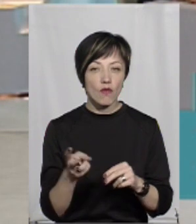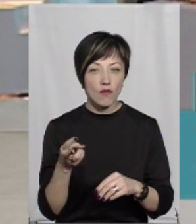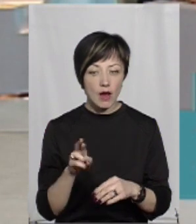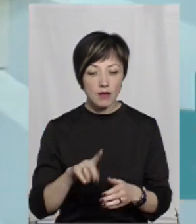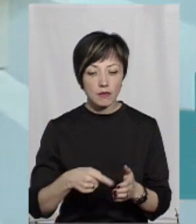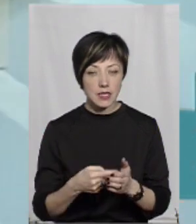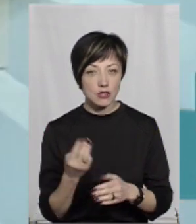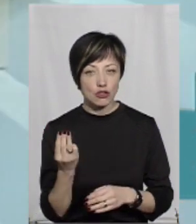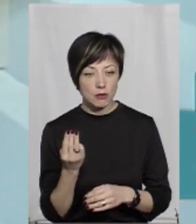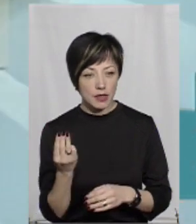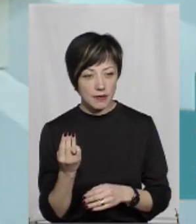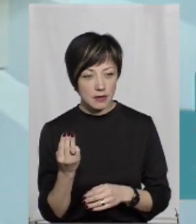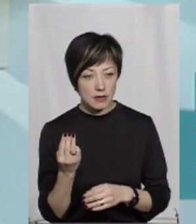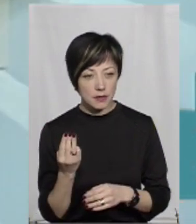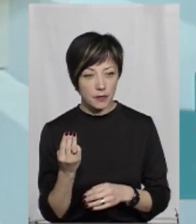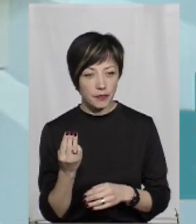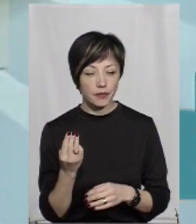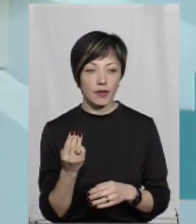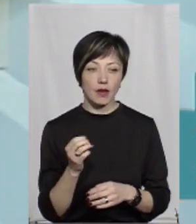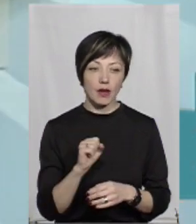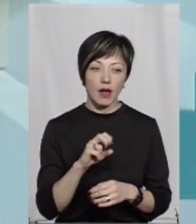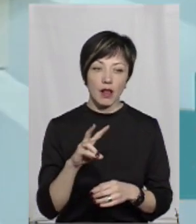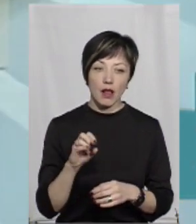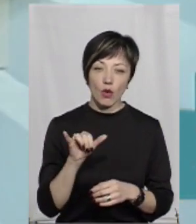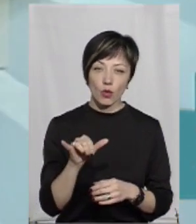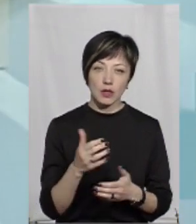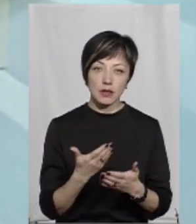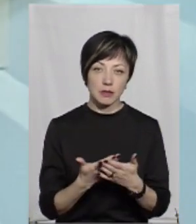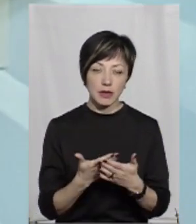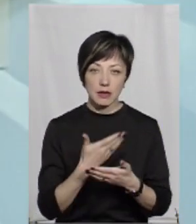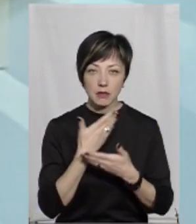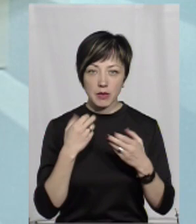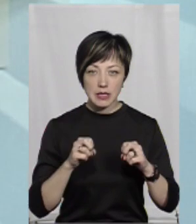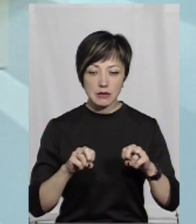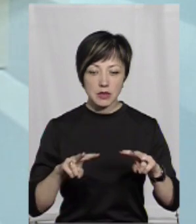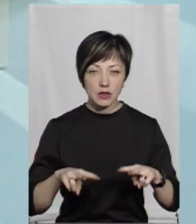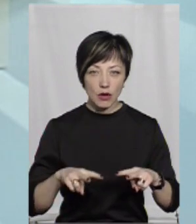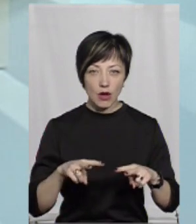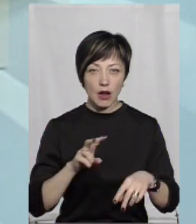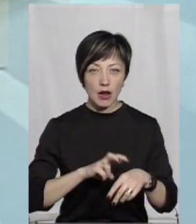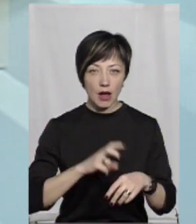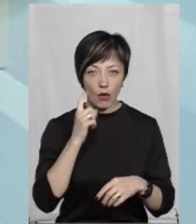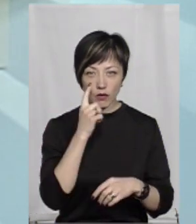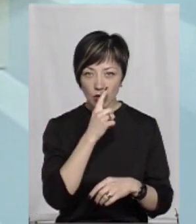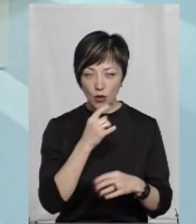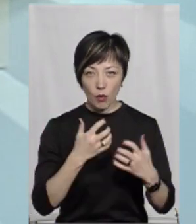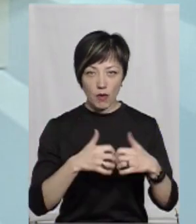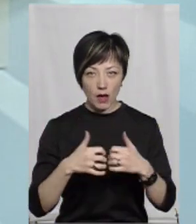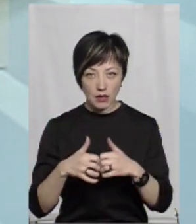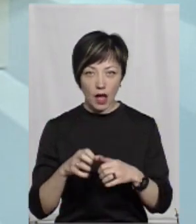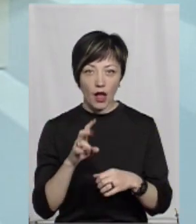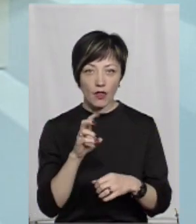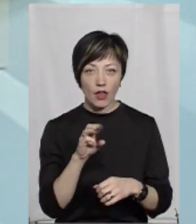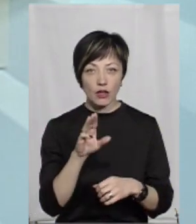в місті Шепетівці, але в них немає такого спеціалізованого офтальмолога і обладнання.